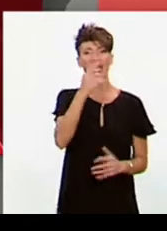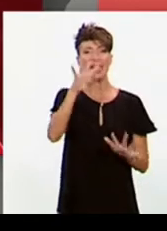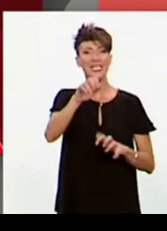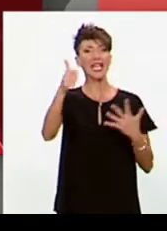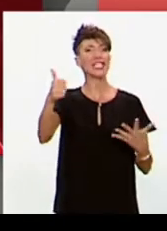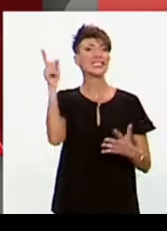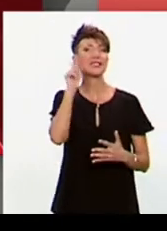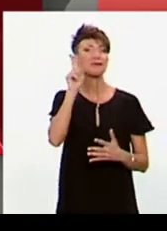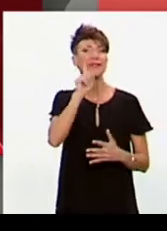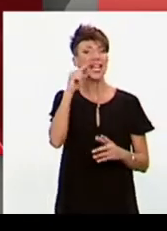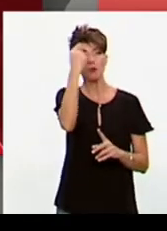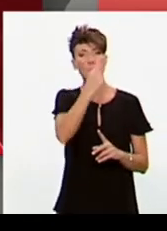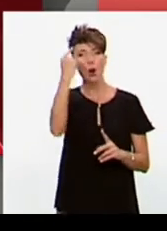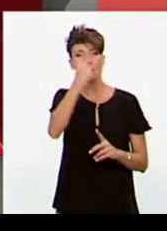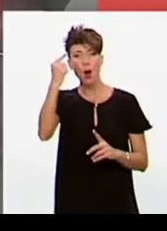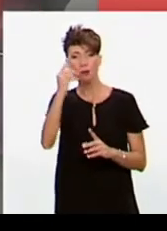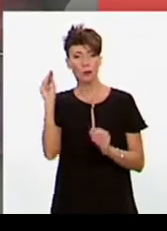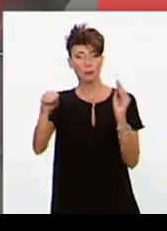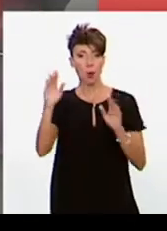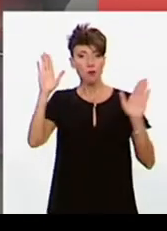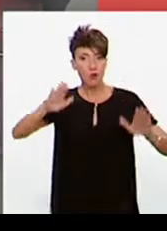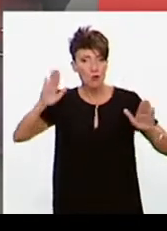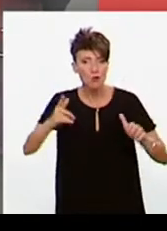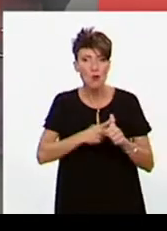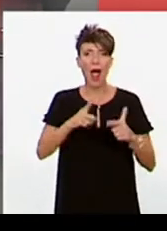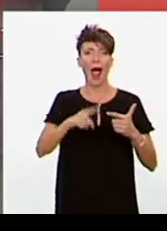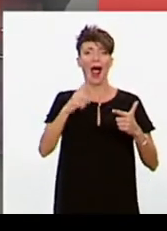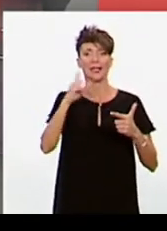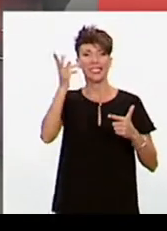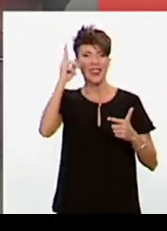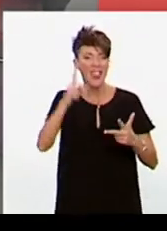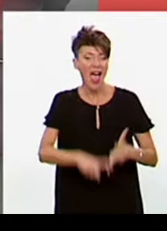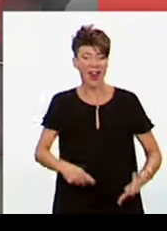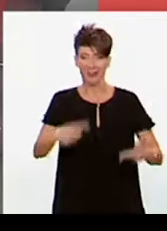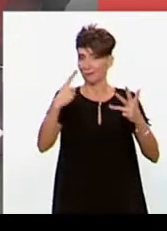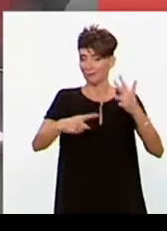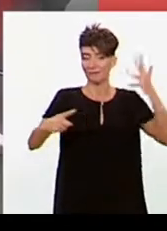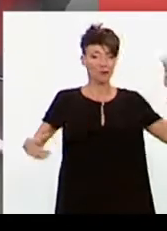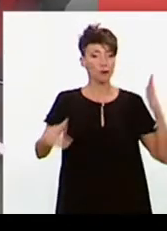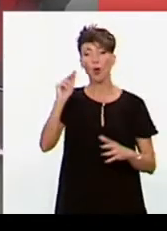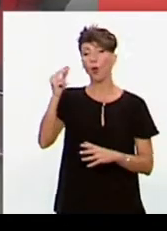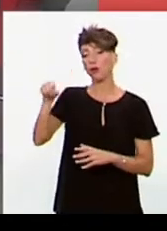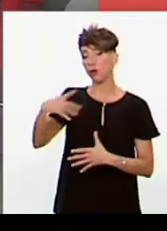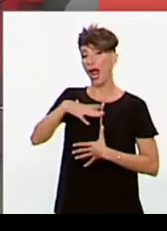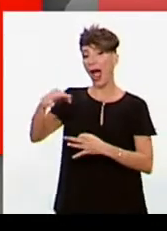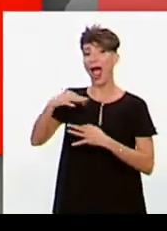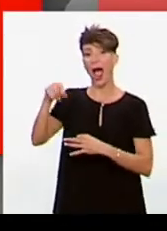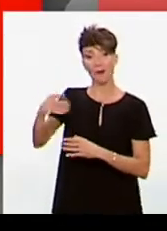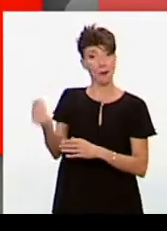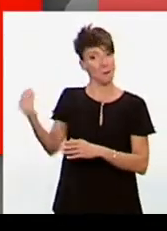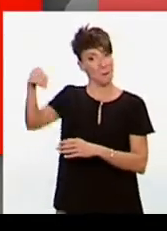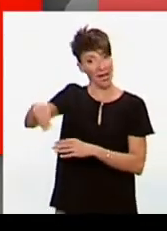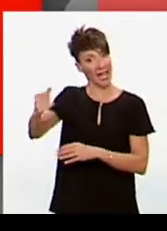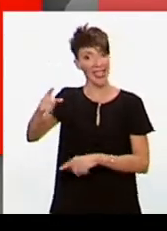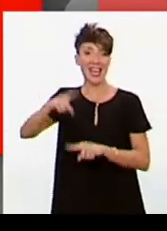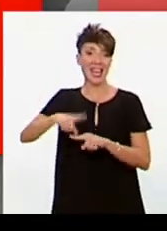γυναίκες, όπως είπαμε, παίρνουν θέση στο Νέο Κογκρέσο, ανάμεσα τους μουσουλμάνες, αλλά και απόγονοι των Ινδιάνων. Μάλιστα στη Βουλή των Αντιπροσώπων υπάρχει και άρωμα Ελλάδας,